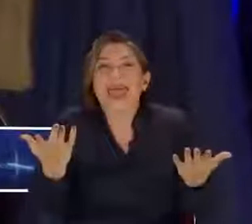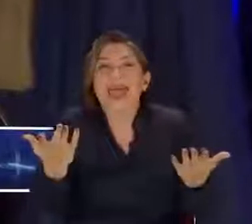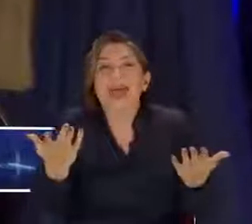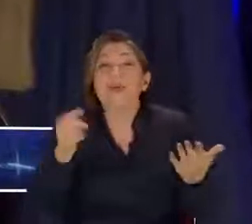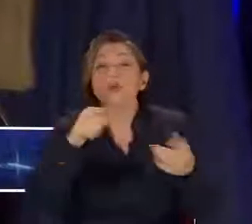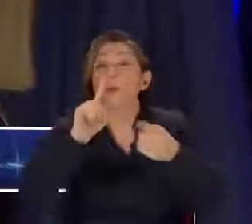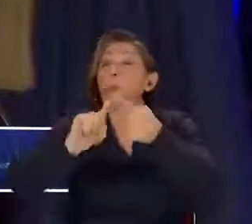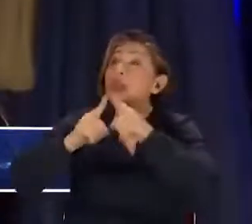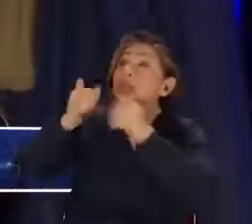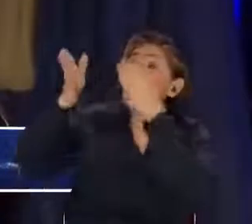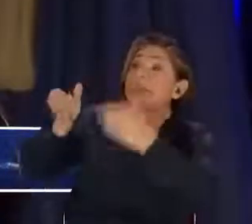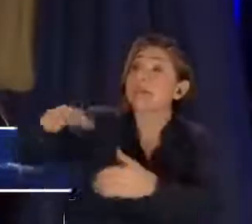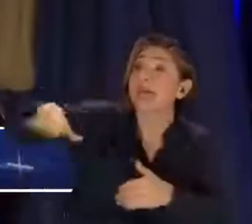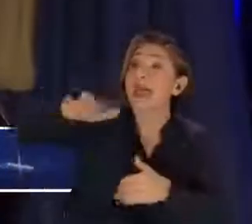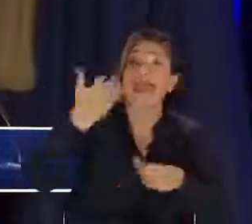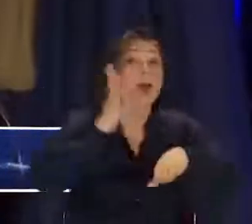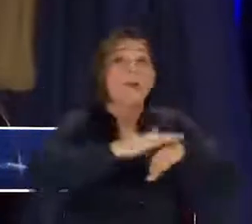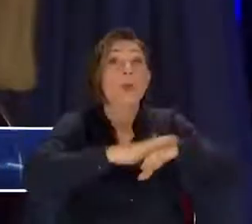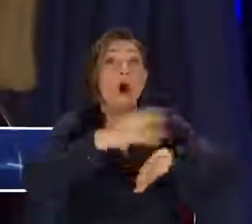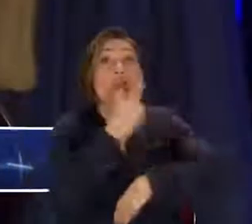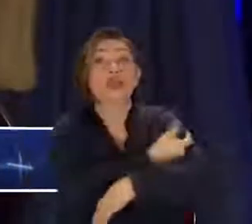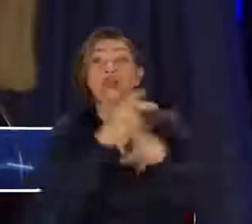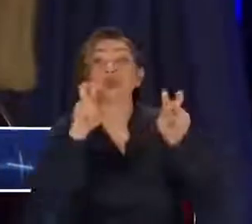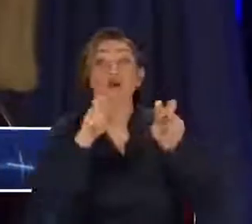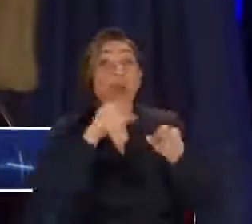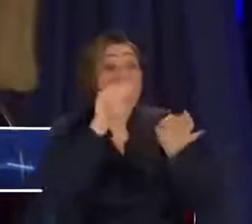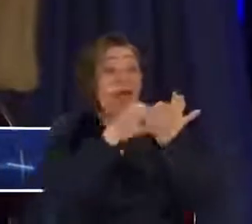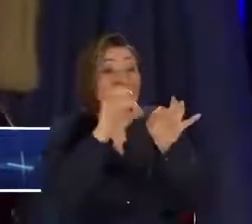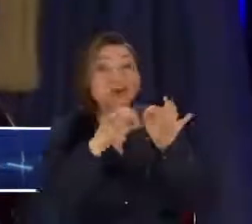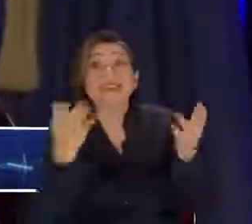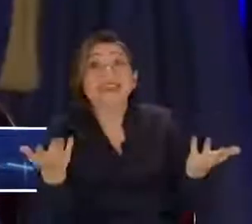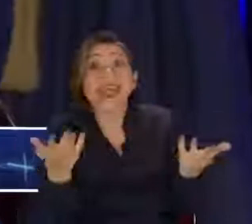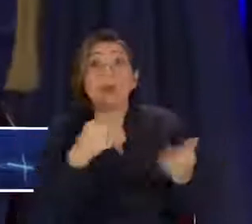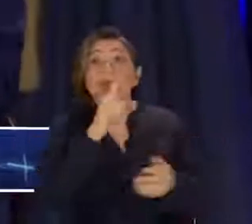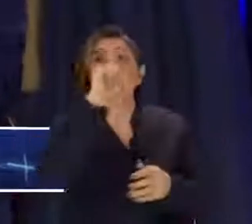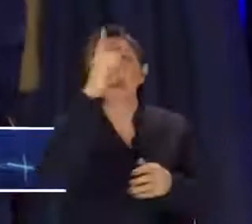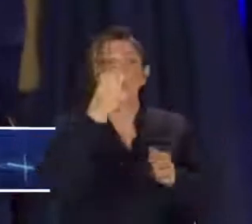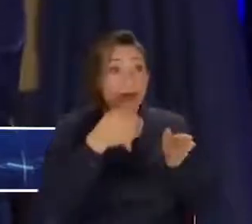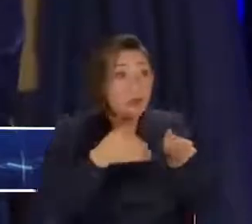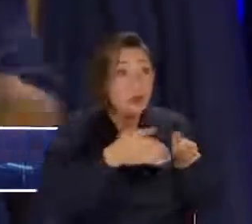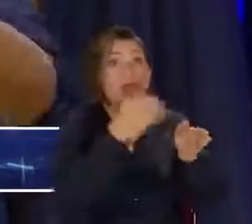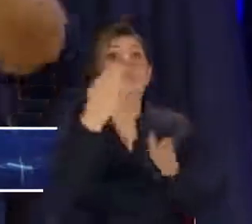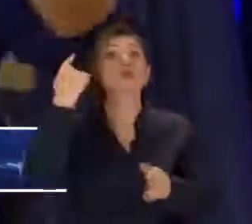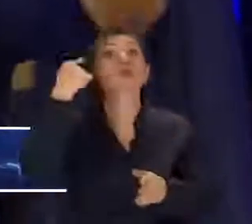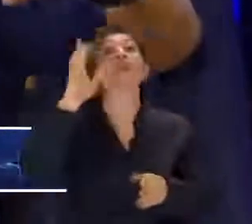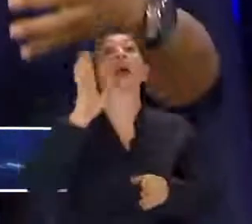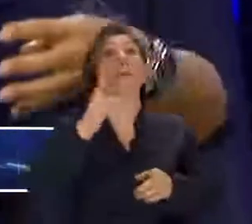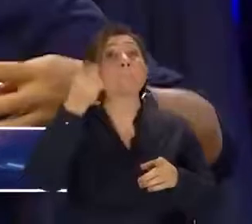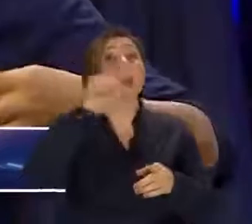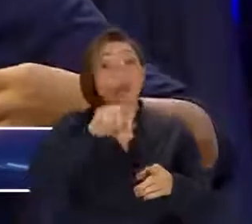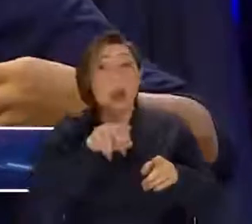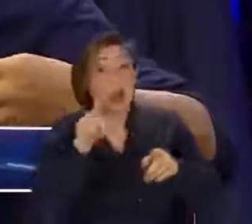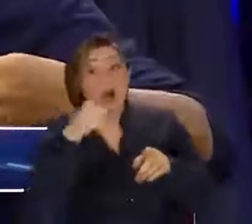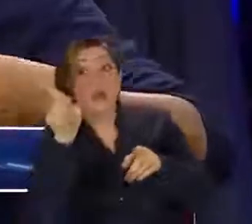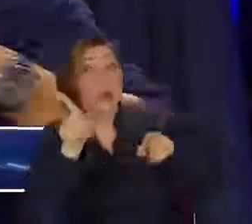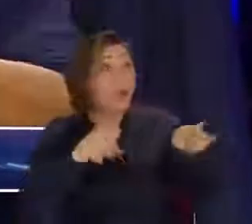siyaset ne yapıyor aşı konusunda? Burada işin ekonomisi ne? Bu sadece tek boyutta ele almayın. Bunun başka açılardan